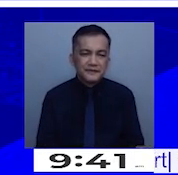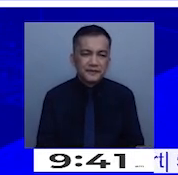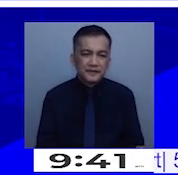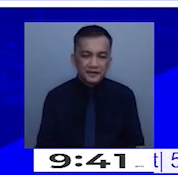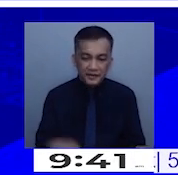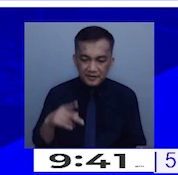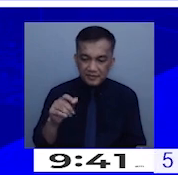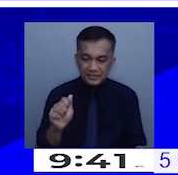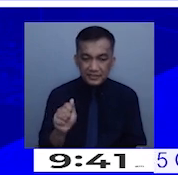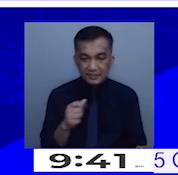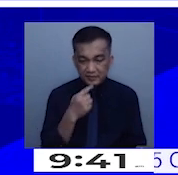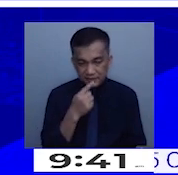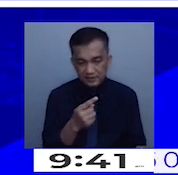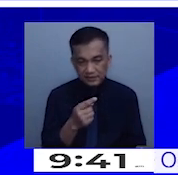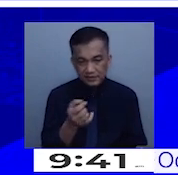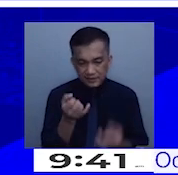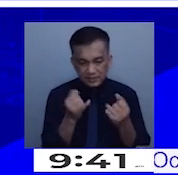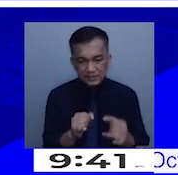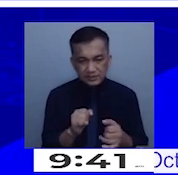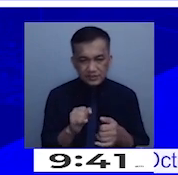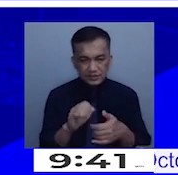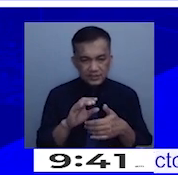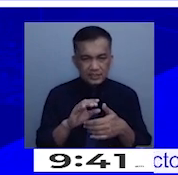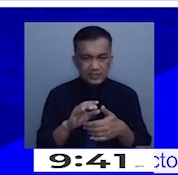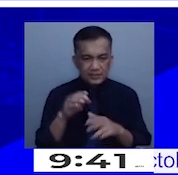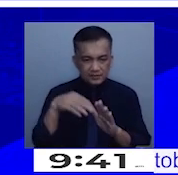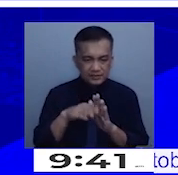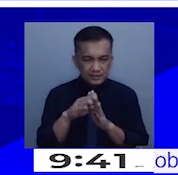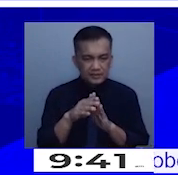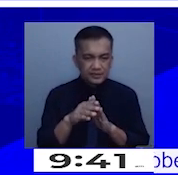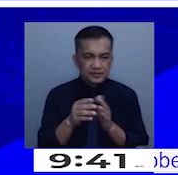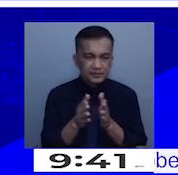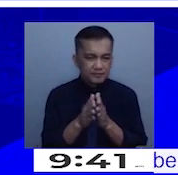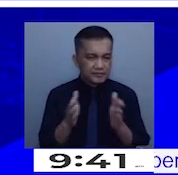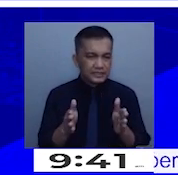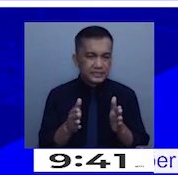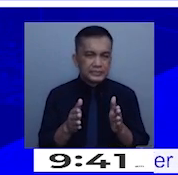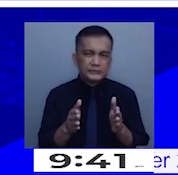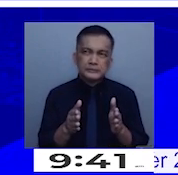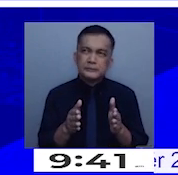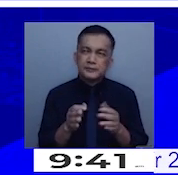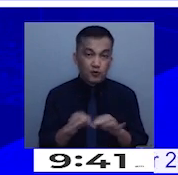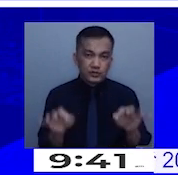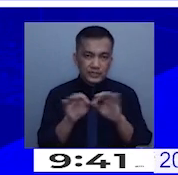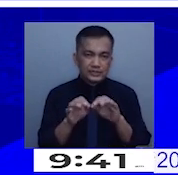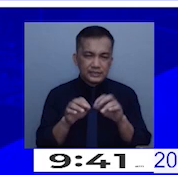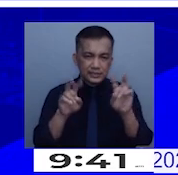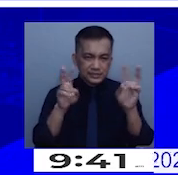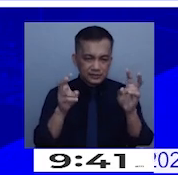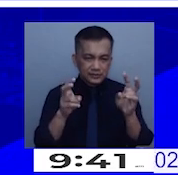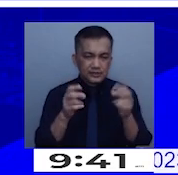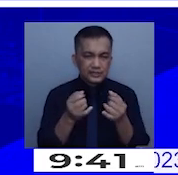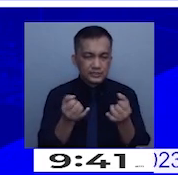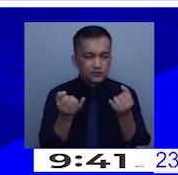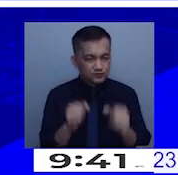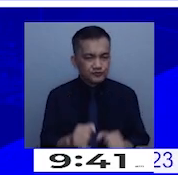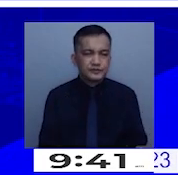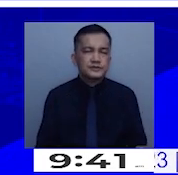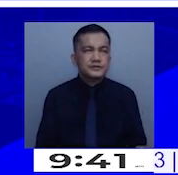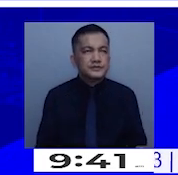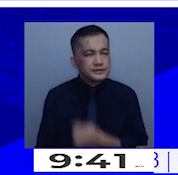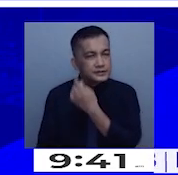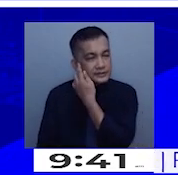PSA, ganito ano, yung issue ng inflation ay isang mahalagang usapin. At dapat ito ay araling mabuti yan. Kasi sabi ko nga kanina,